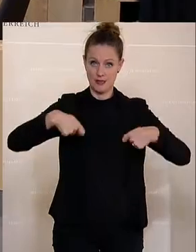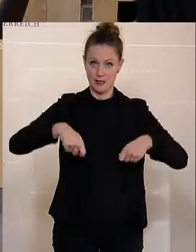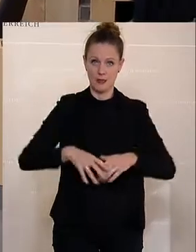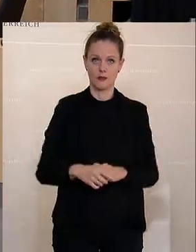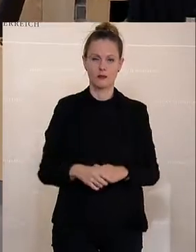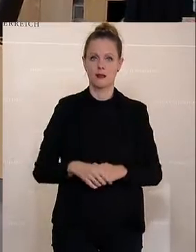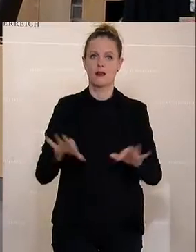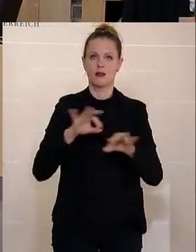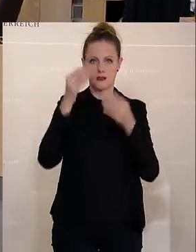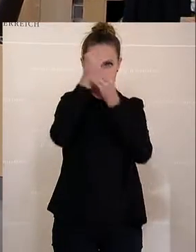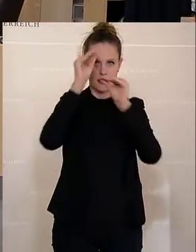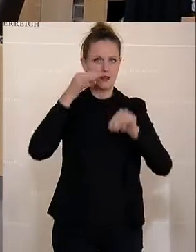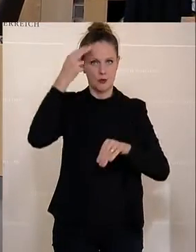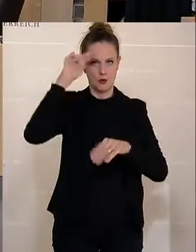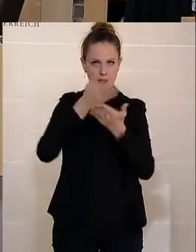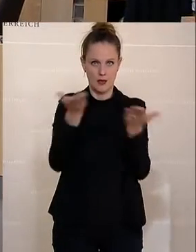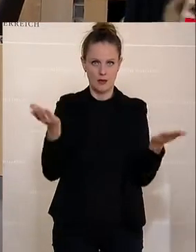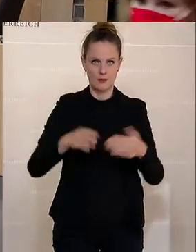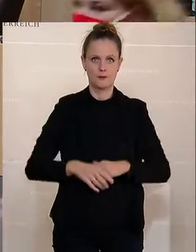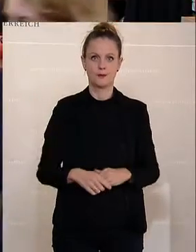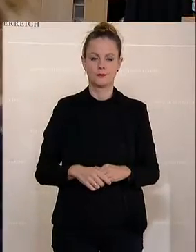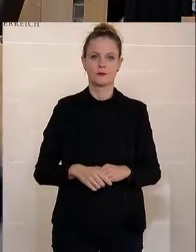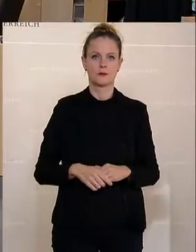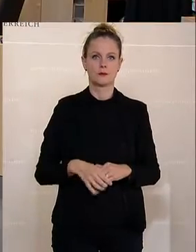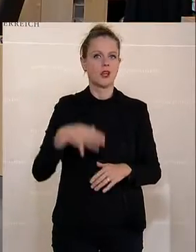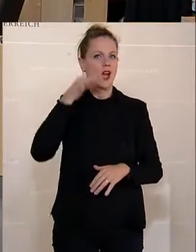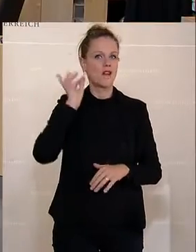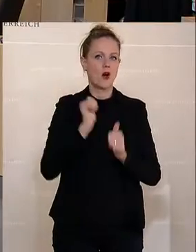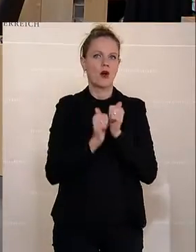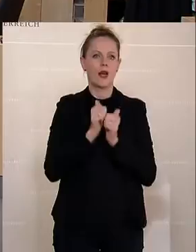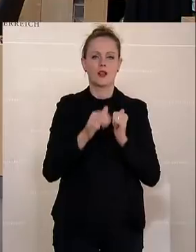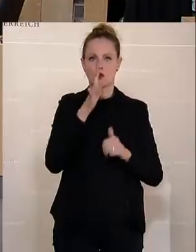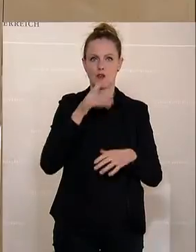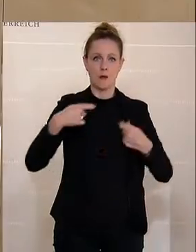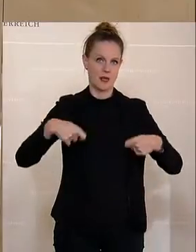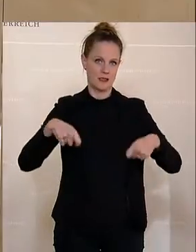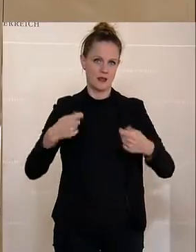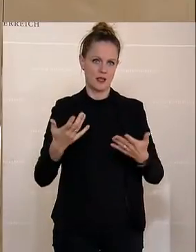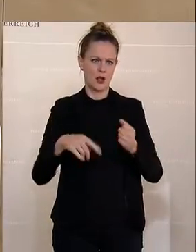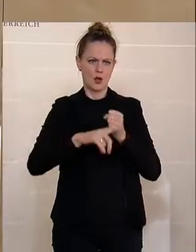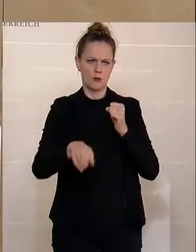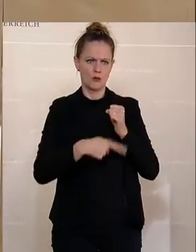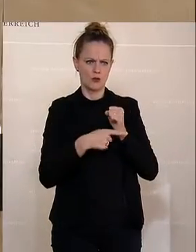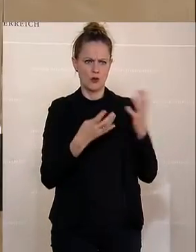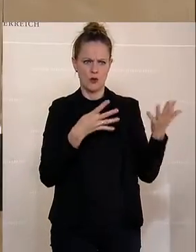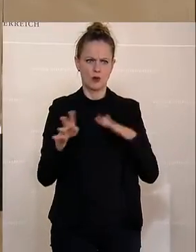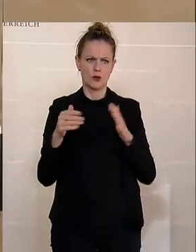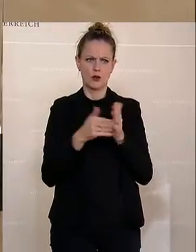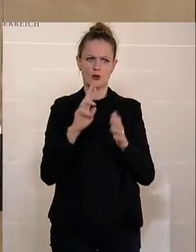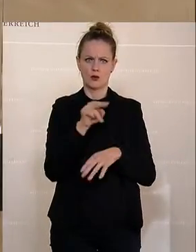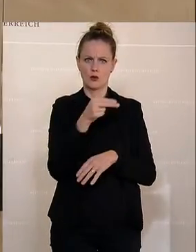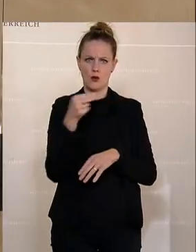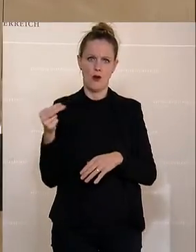Jetzt am Wort ist von der SPÖ Karin Greiner. Frau Rechnungshof-Präsidentin, Sie dürfen sich im Budget über 900.000 Euro